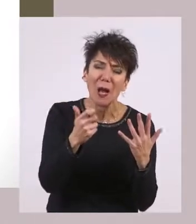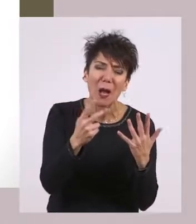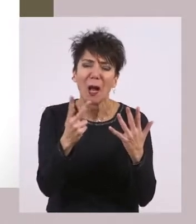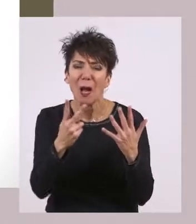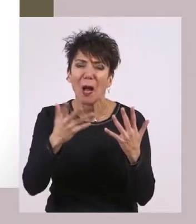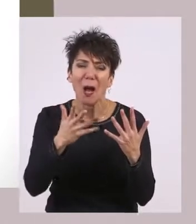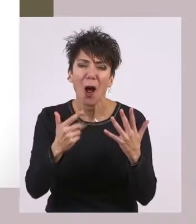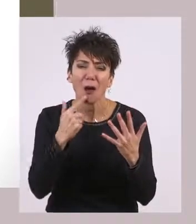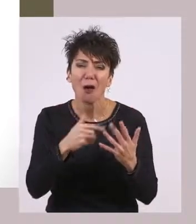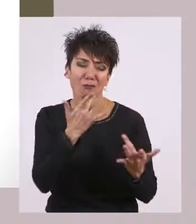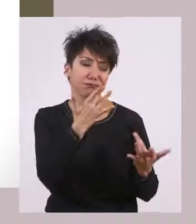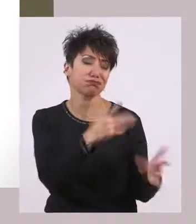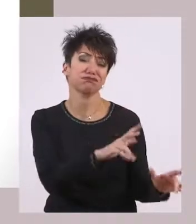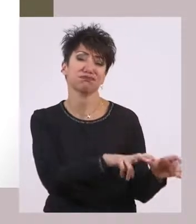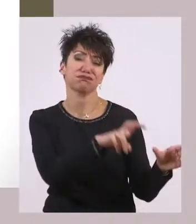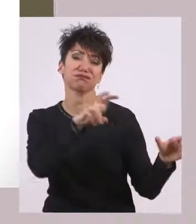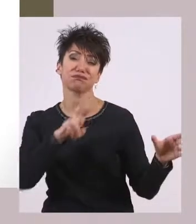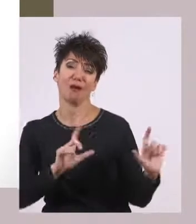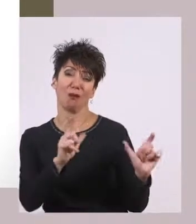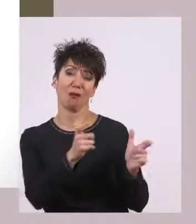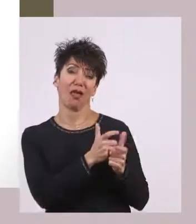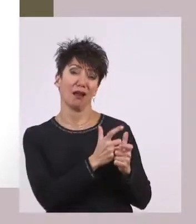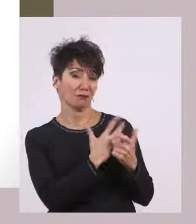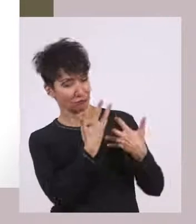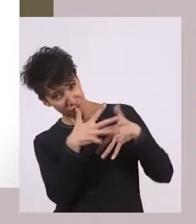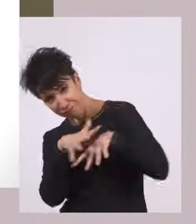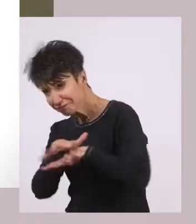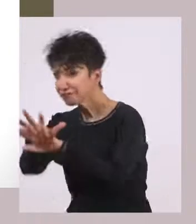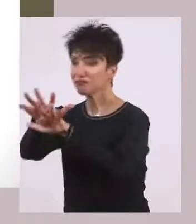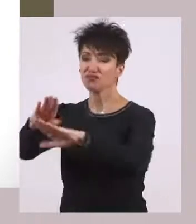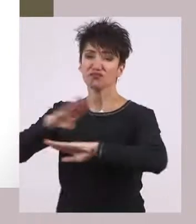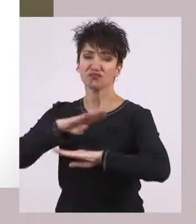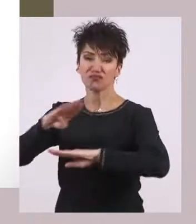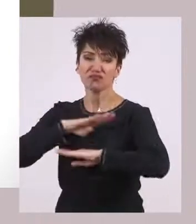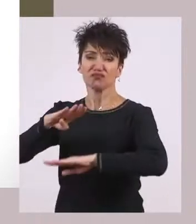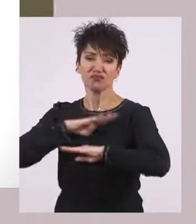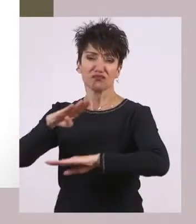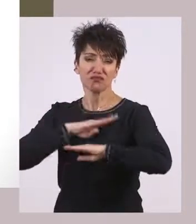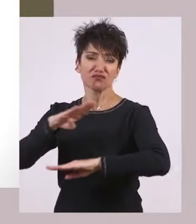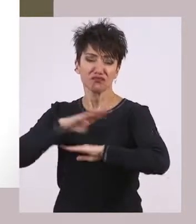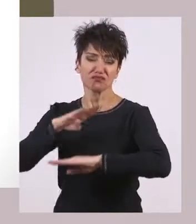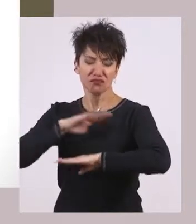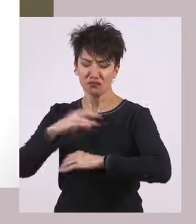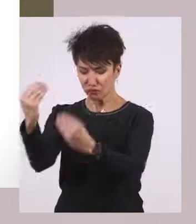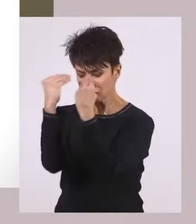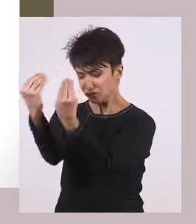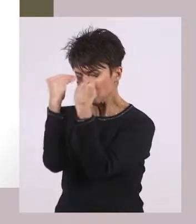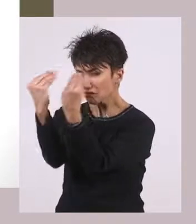στην κανονική στρατιωτική εκπαίδευση, τη λεγόμενη Σπαρτιτική Αγωγή. Την εκπαίδευση αυτή